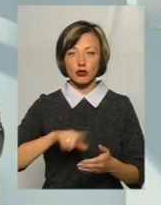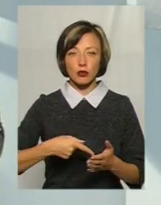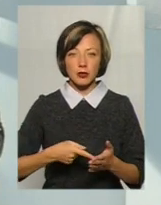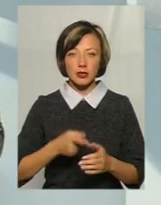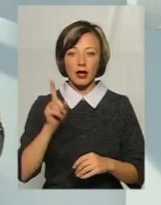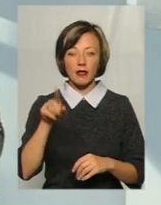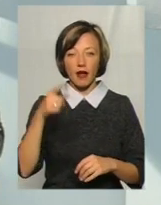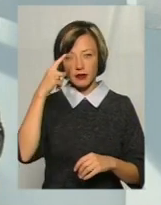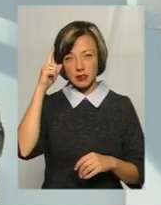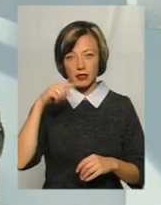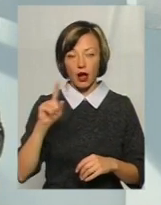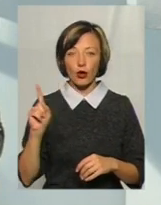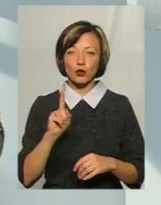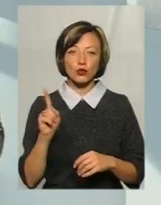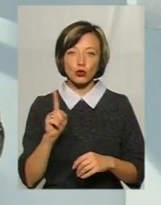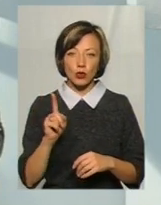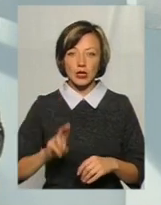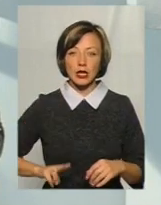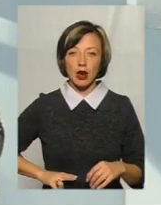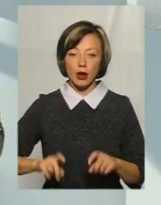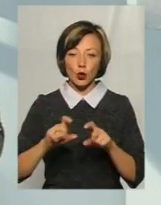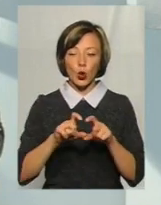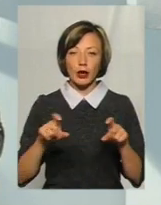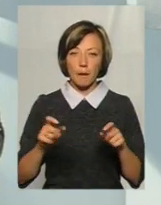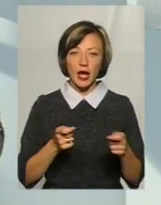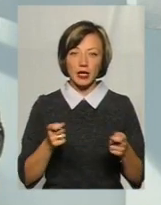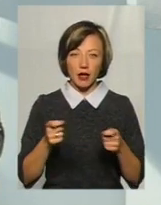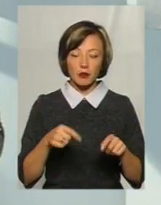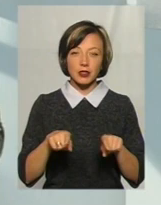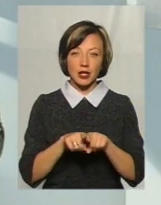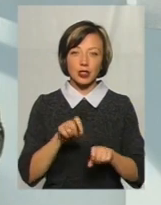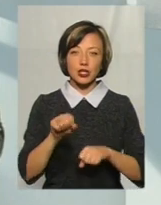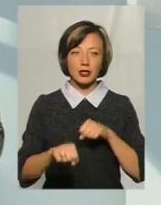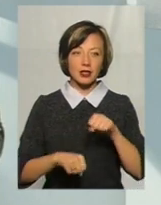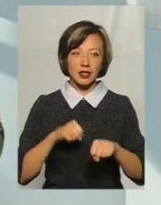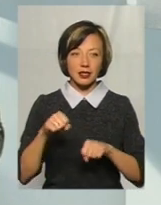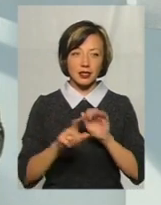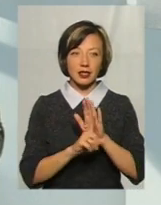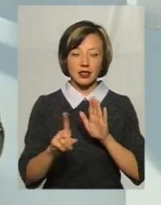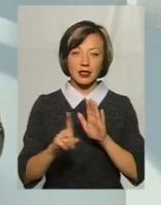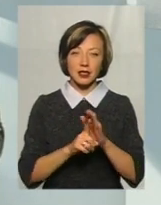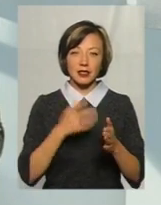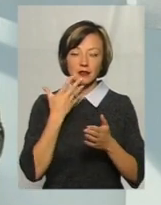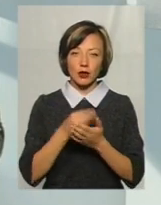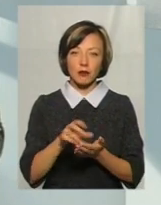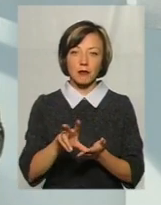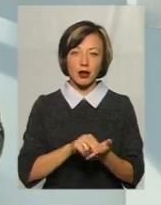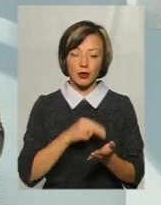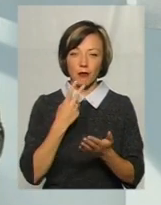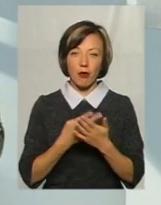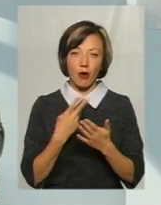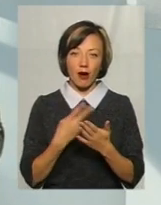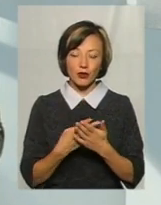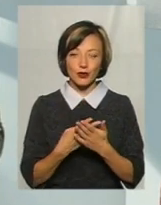Навіть знаю, що директор департаменту також їздить на велосипеді, тому числі, він своїм прикладом показує,